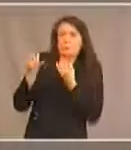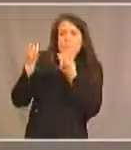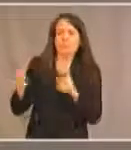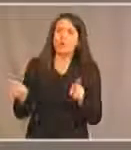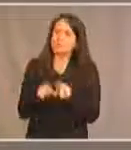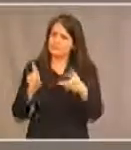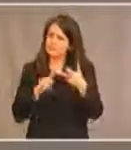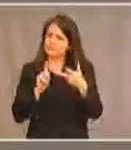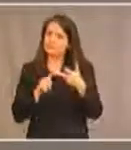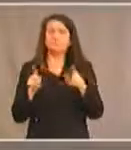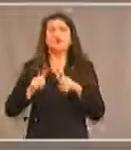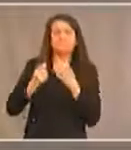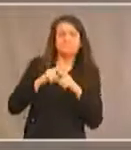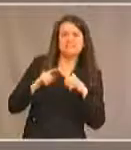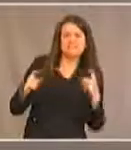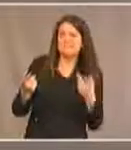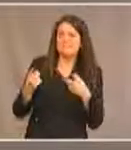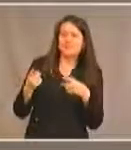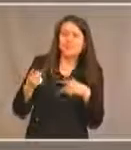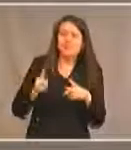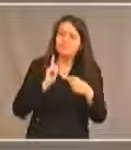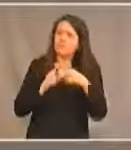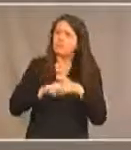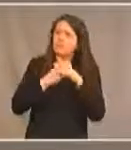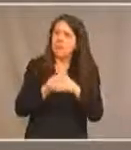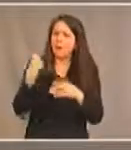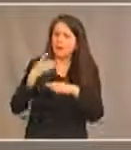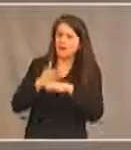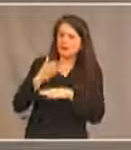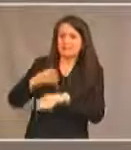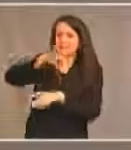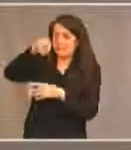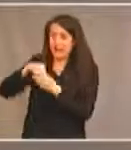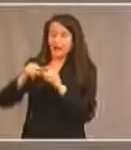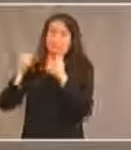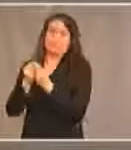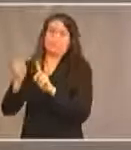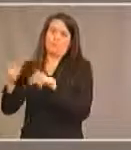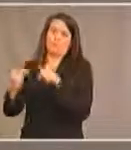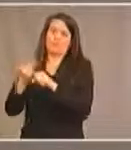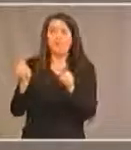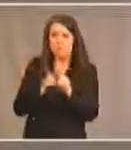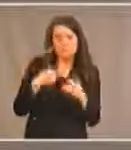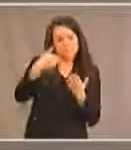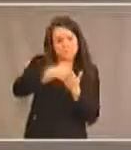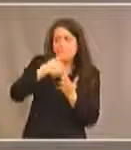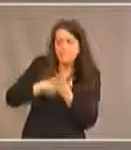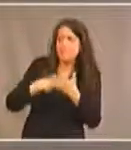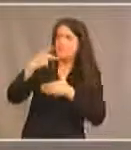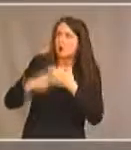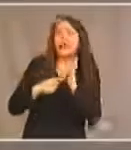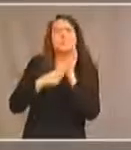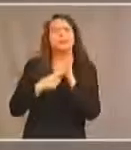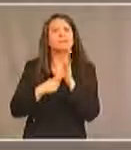différents points de départ pour l'accessibilité au sein même des Premières Nations. On nous a également parlé de programmes, par